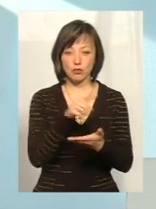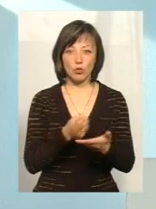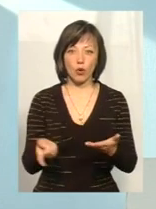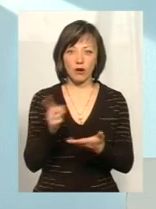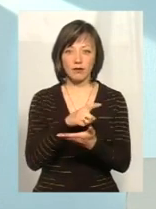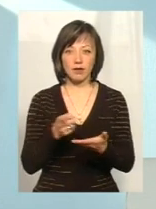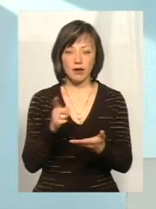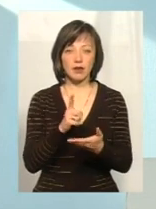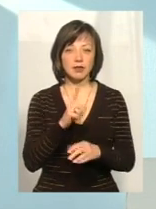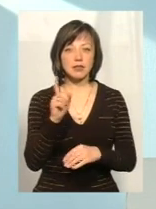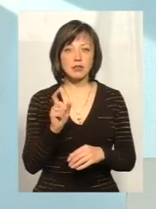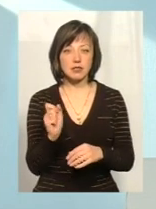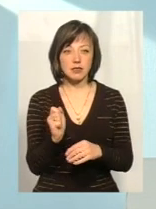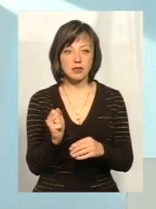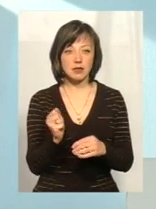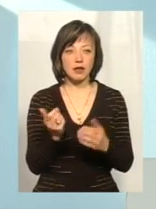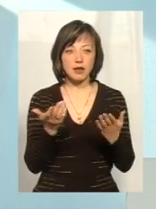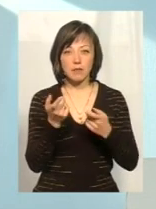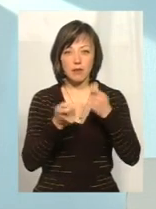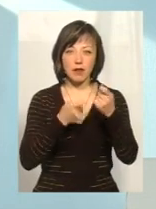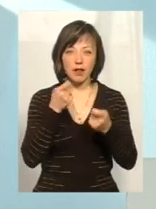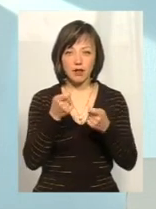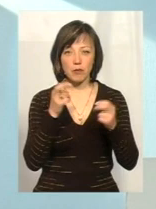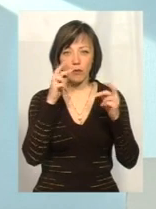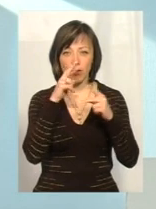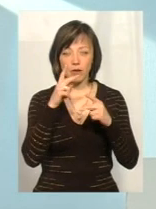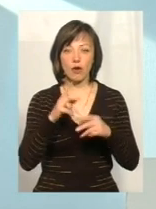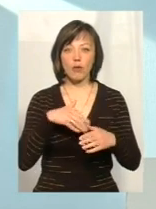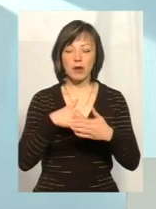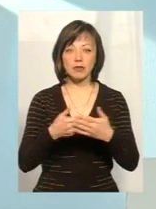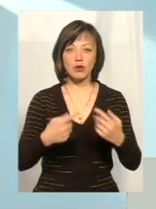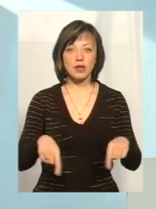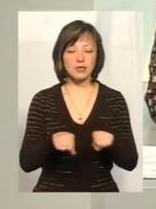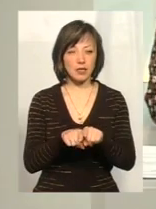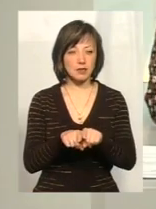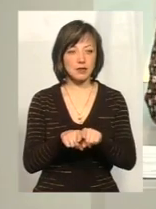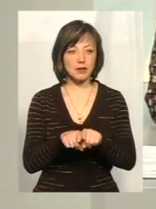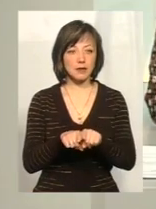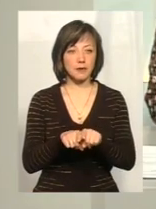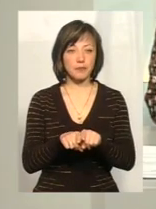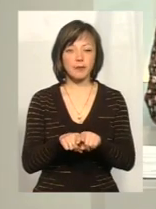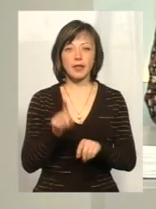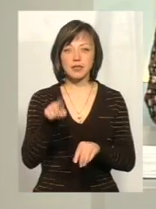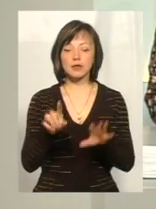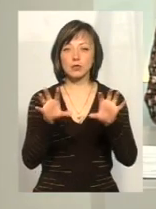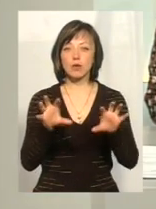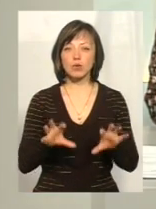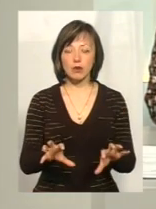і за малейшими якимись такими прогрічками громадська організація за тим законодавством, яким